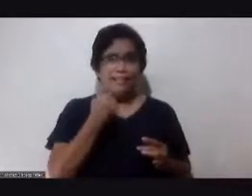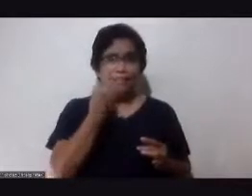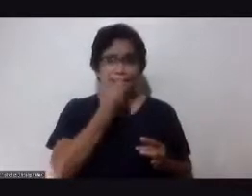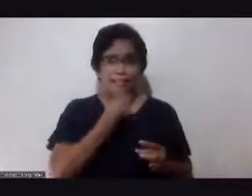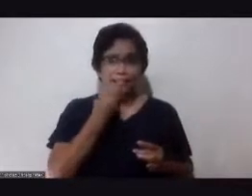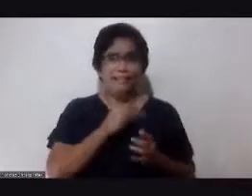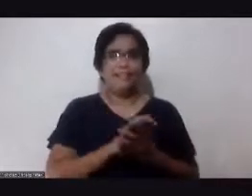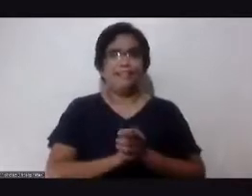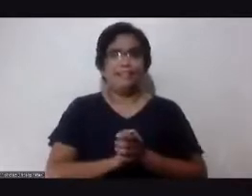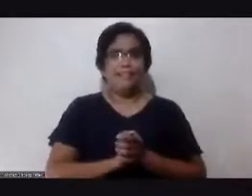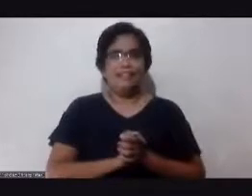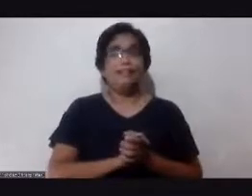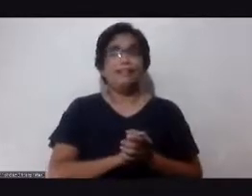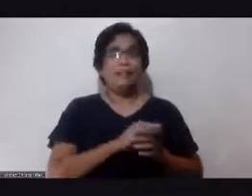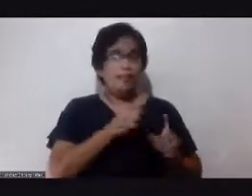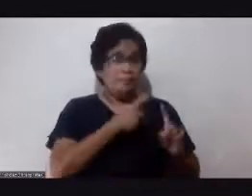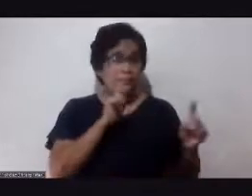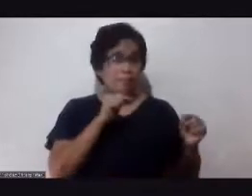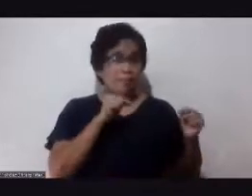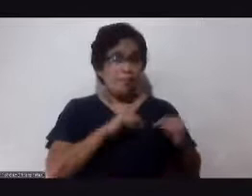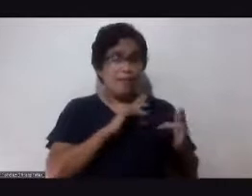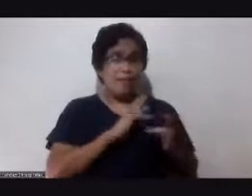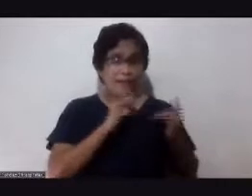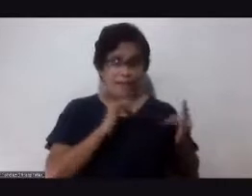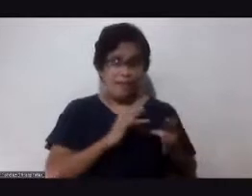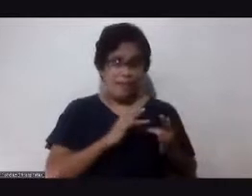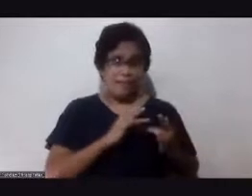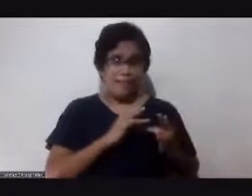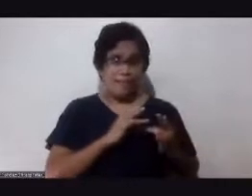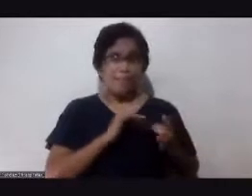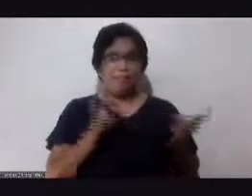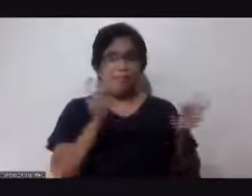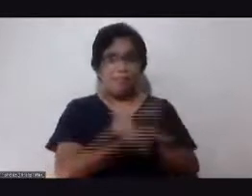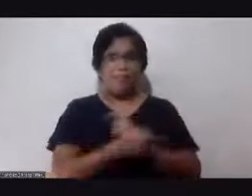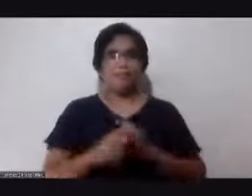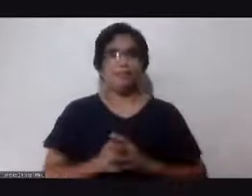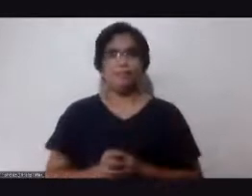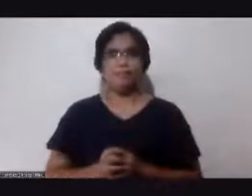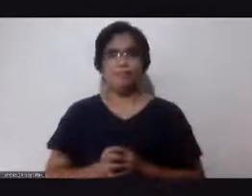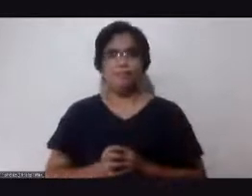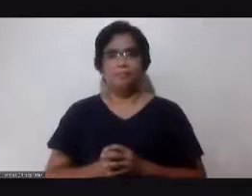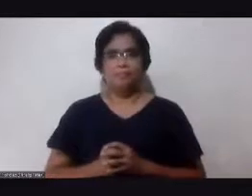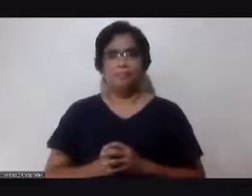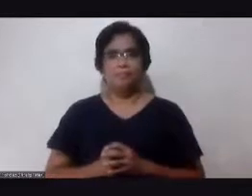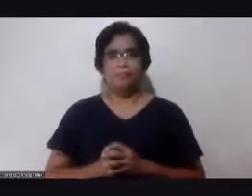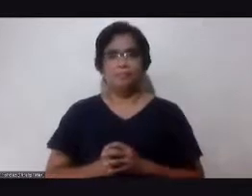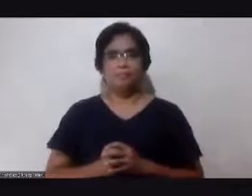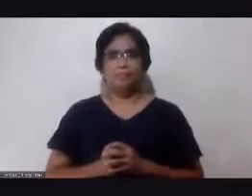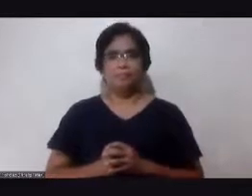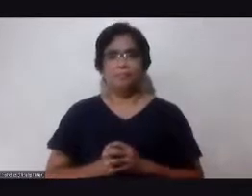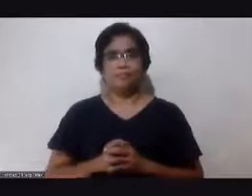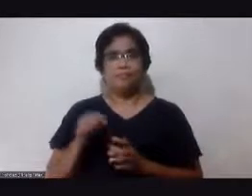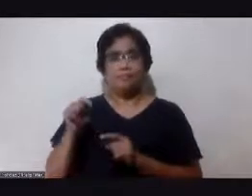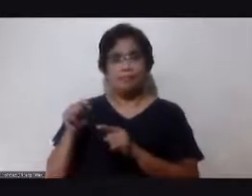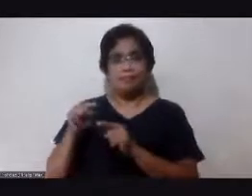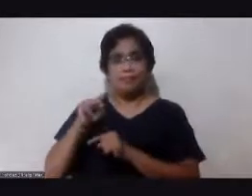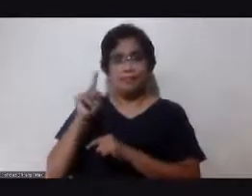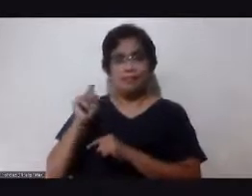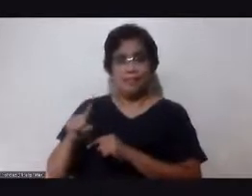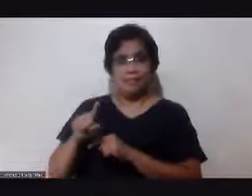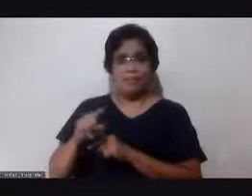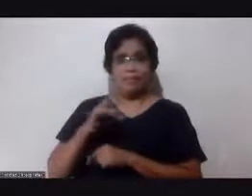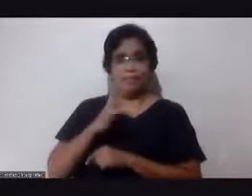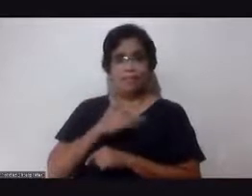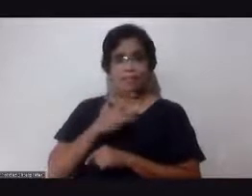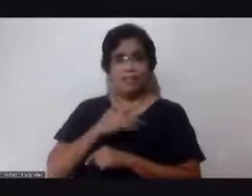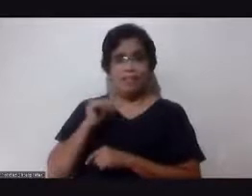Galing sa puso ang pagbabago at gagawin natin ito. Brother, feeling mo ba mas mahirap kung